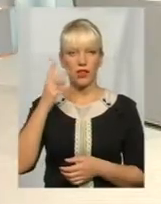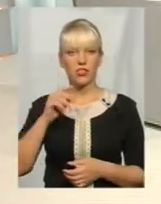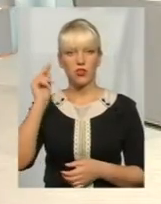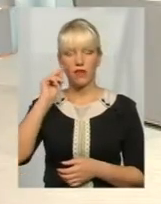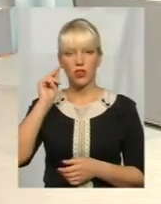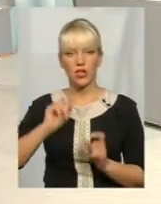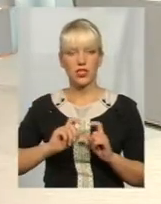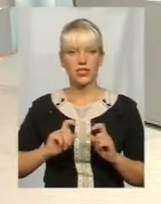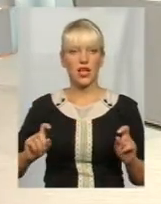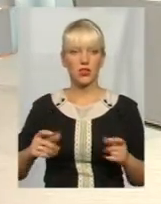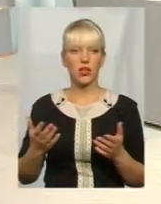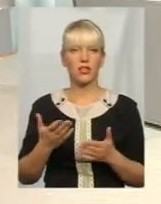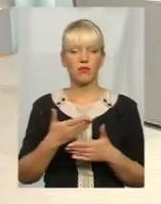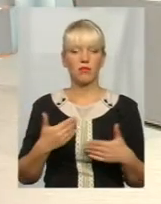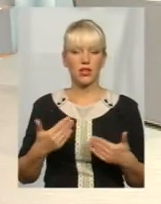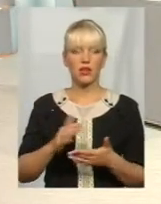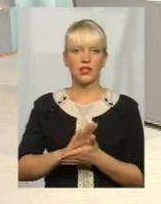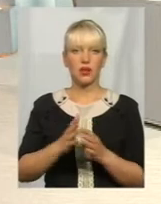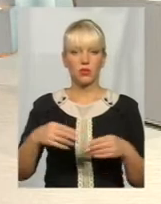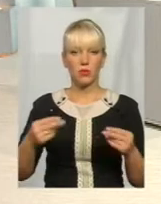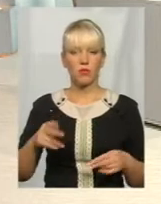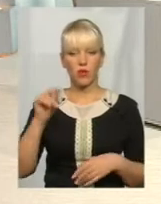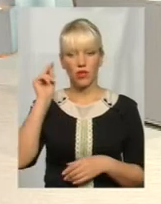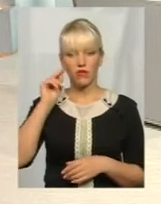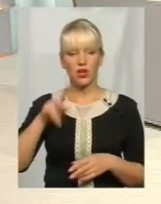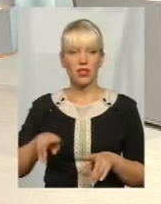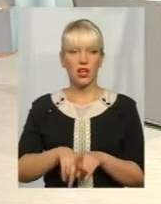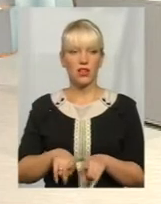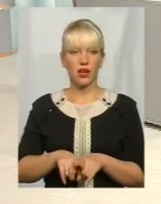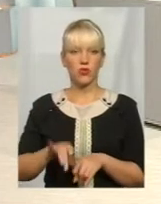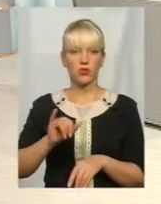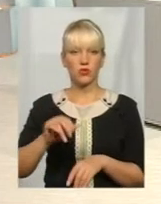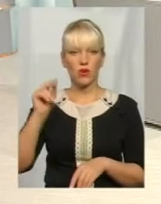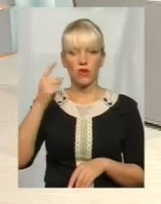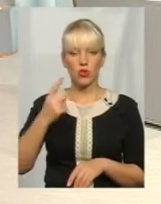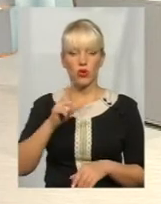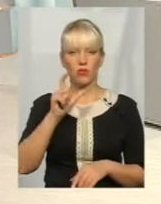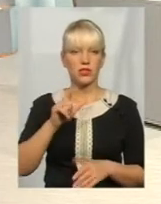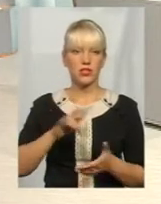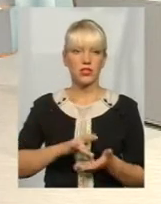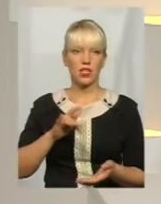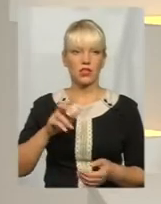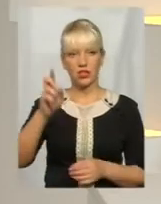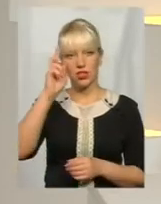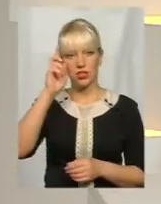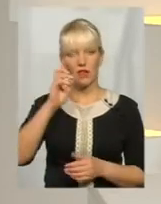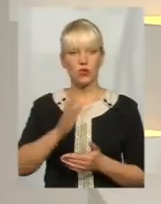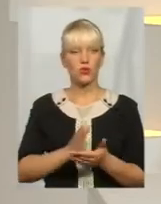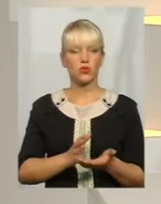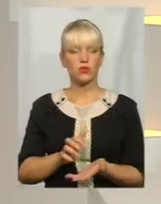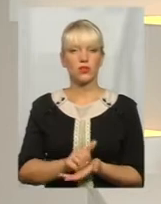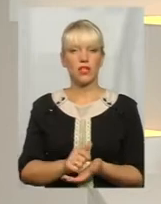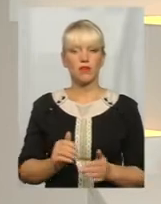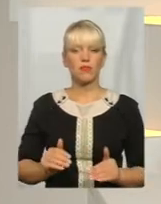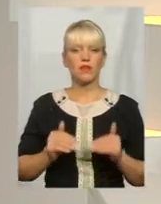навчальних закладах, якими заключені угоди про навчання, а також в одному із центрів Державної служби зайнятості